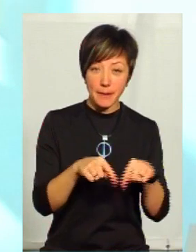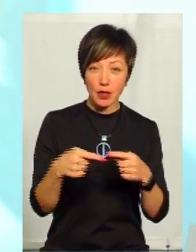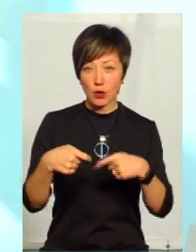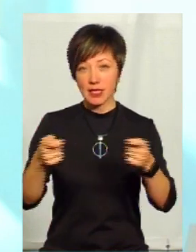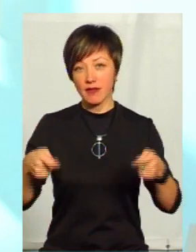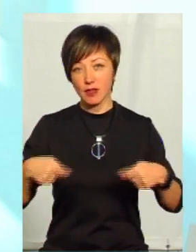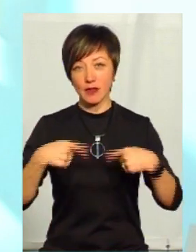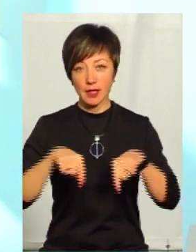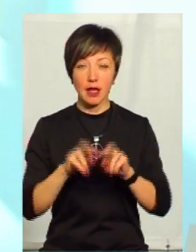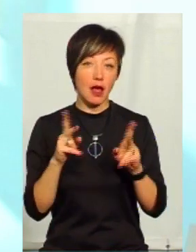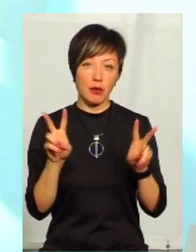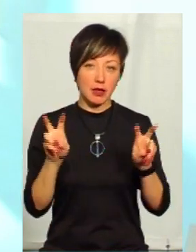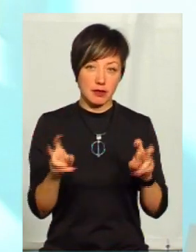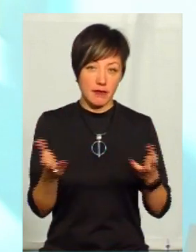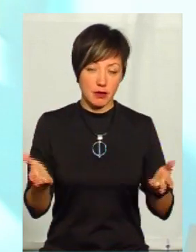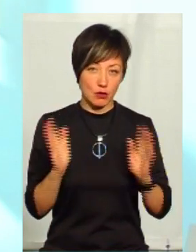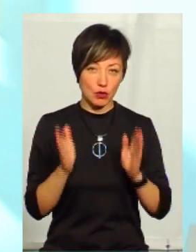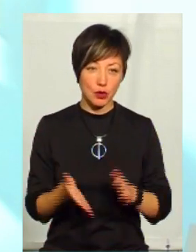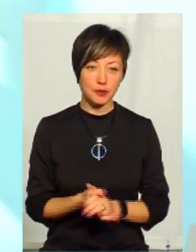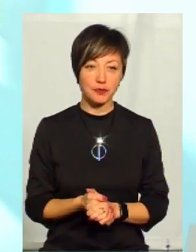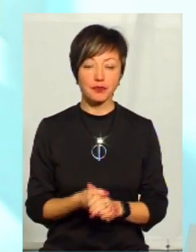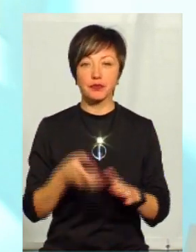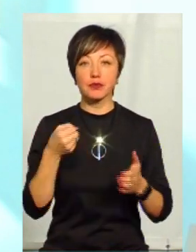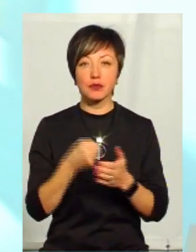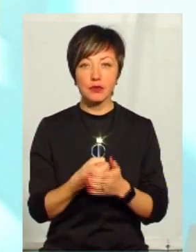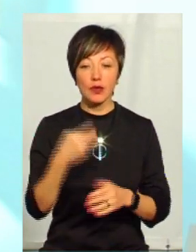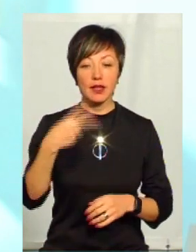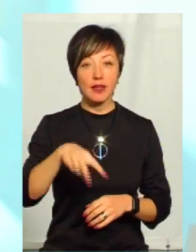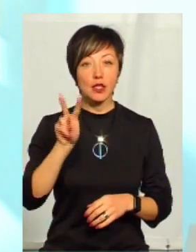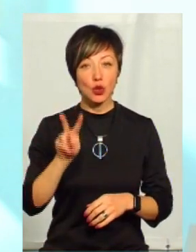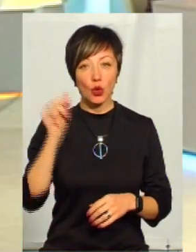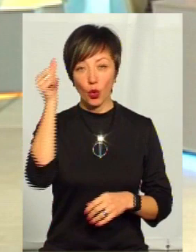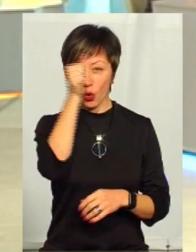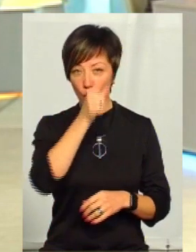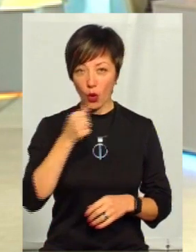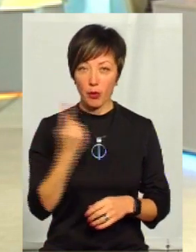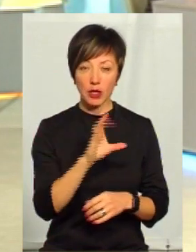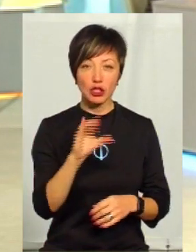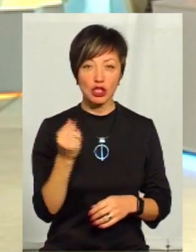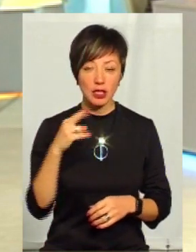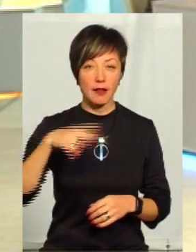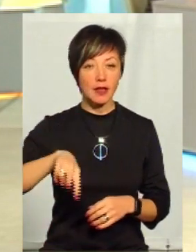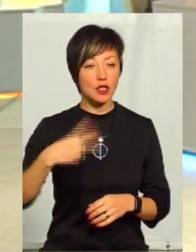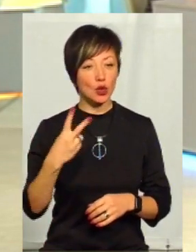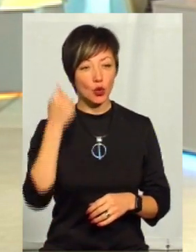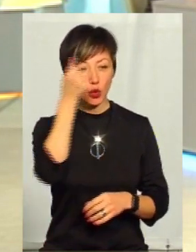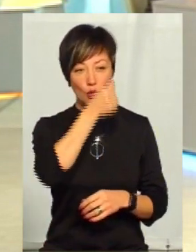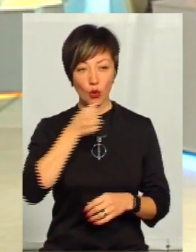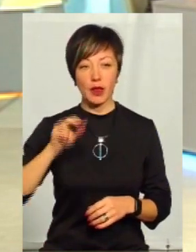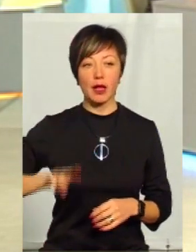завідуючі відділенням, як же буде називатися. До 1 січня 2022 року